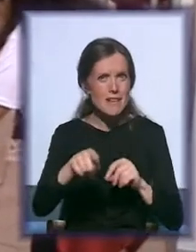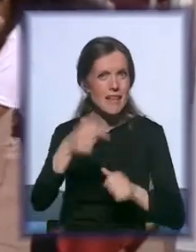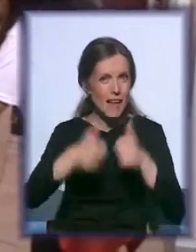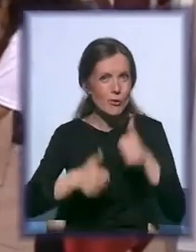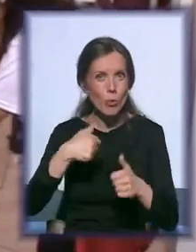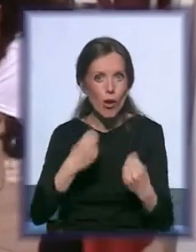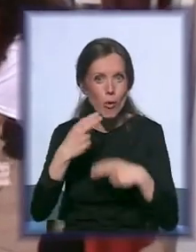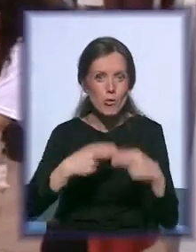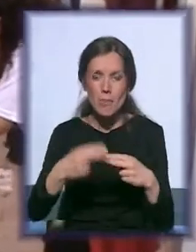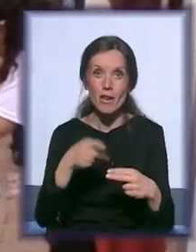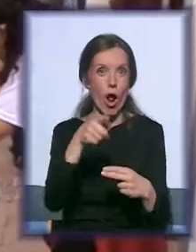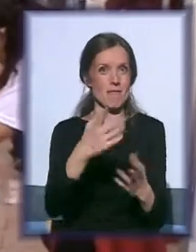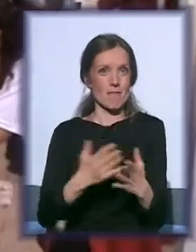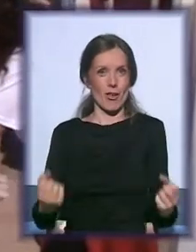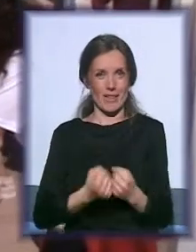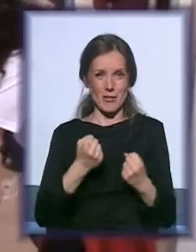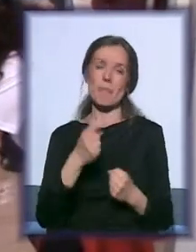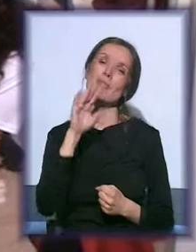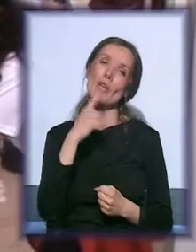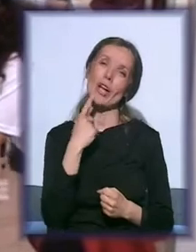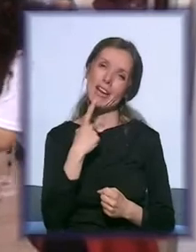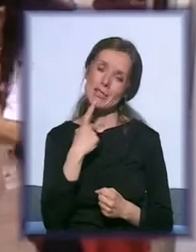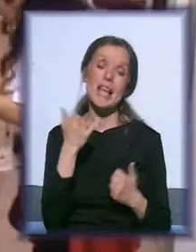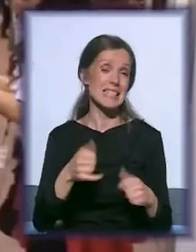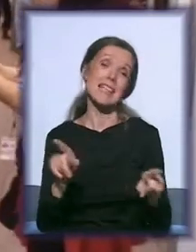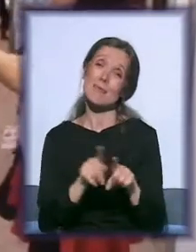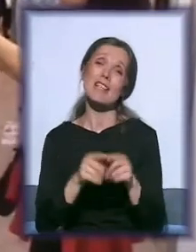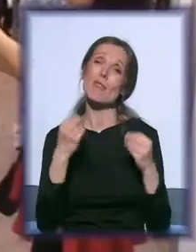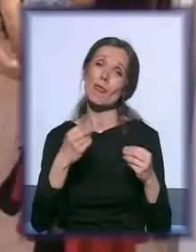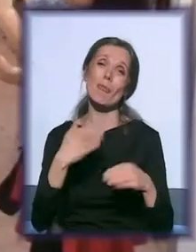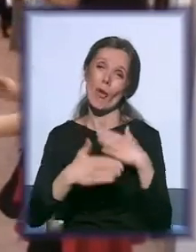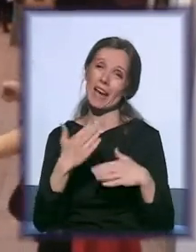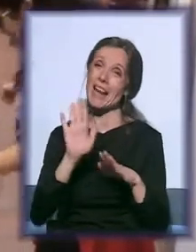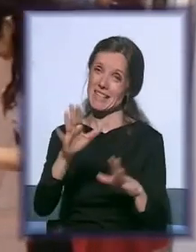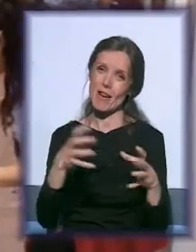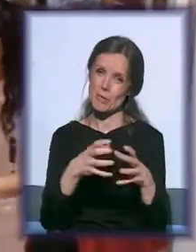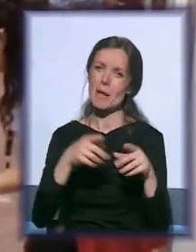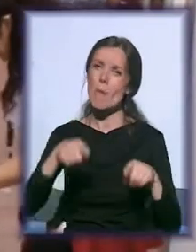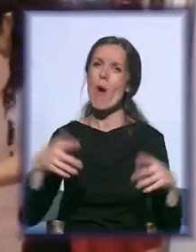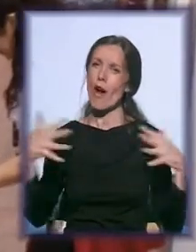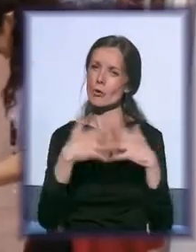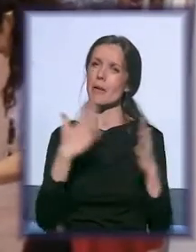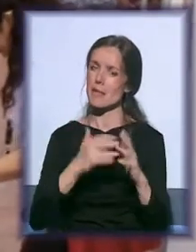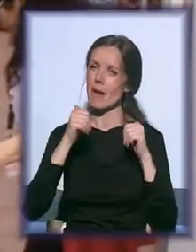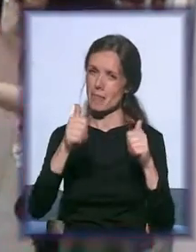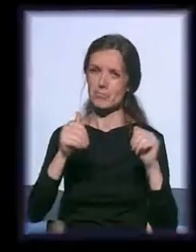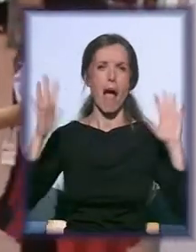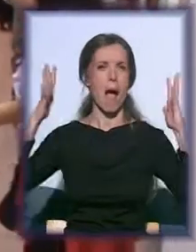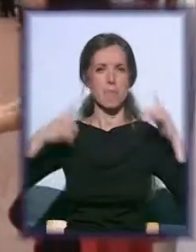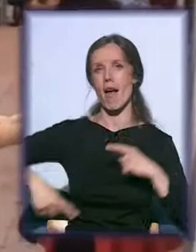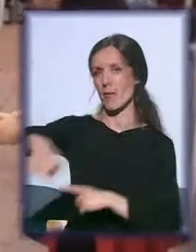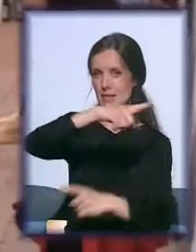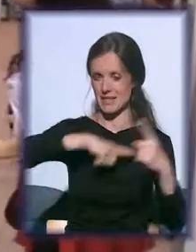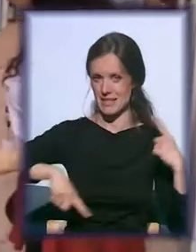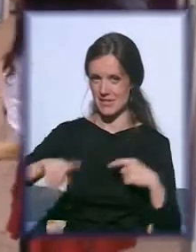sam igrao. I ovaj pun ste dobro igrali sa vašim timom. Ova utakvica je bila veoma uslošna. Aplauzi su bili sa svih strana.